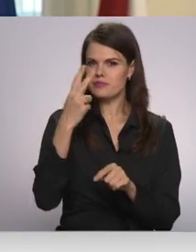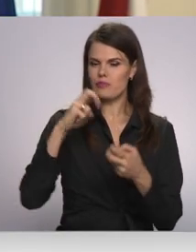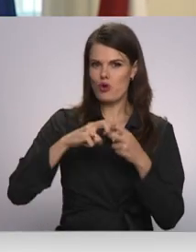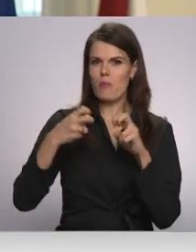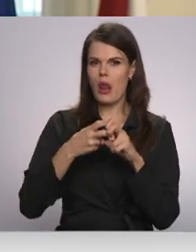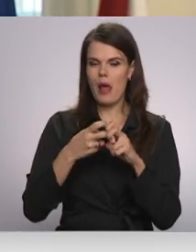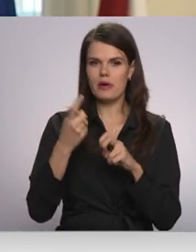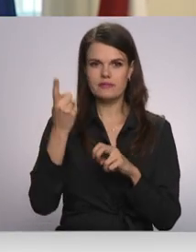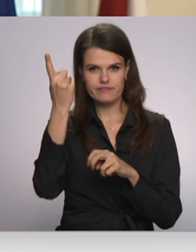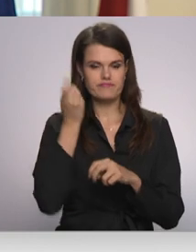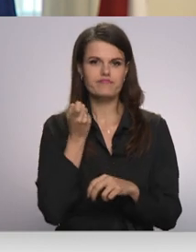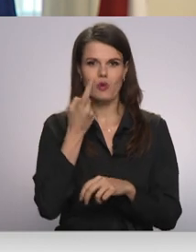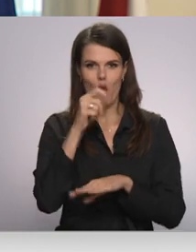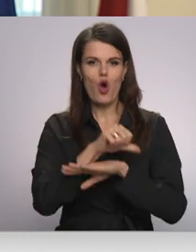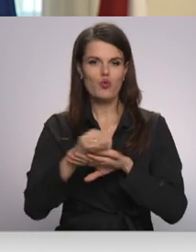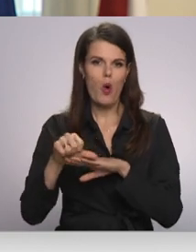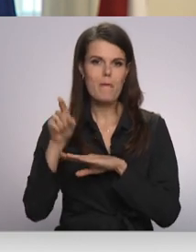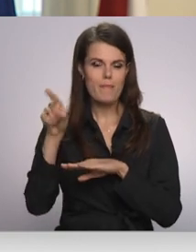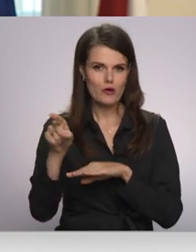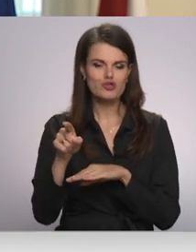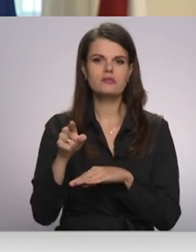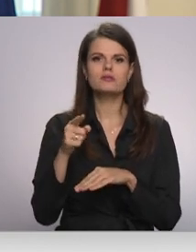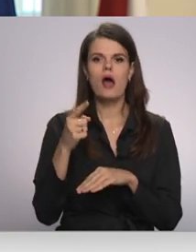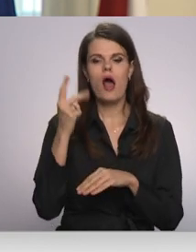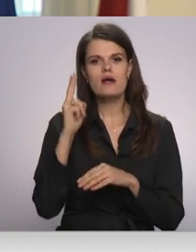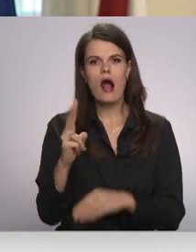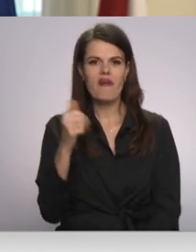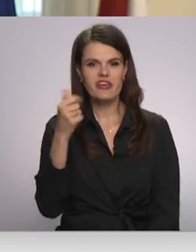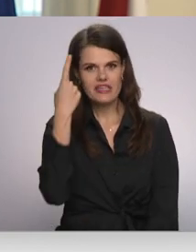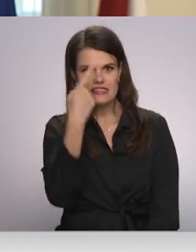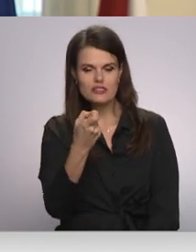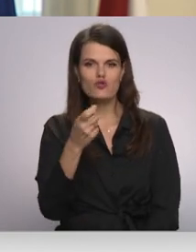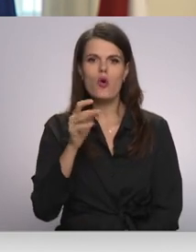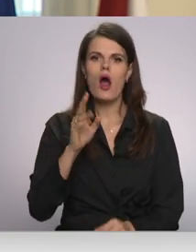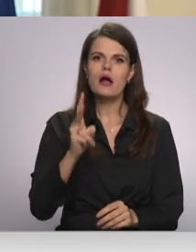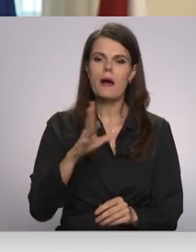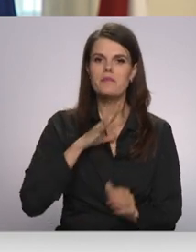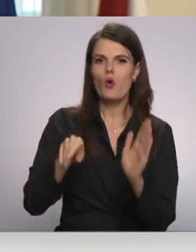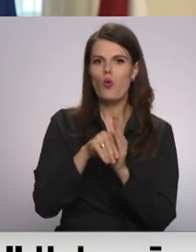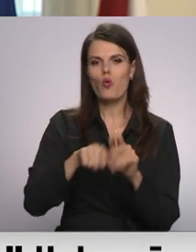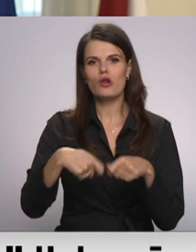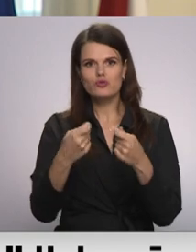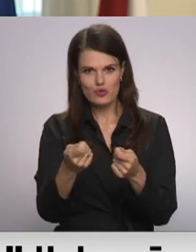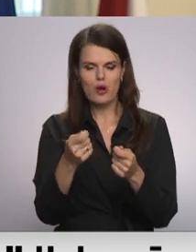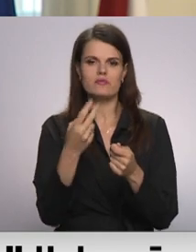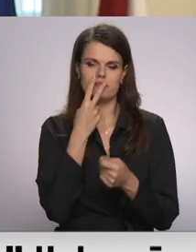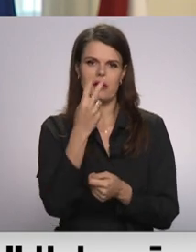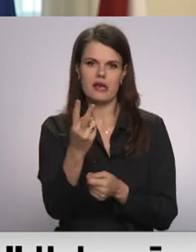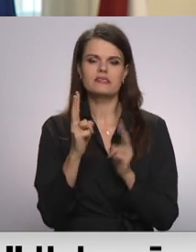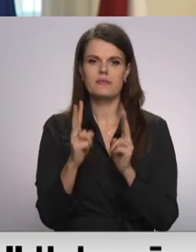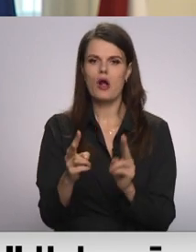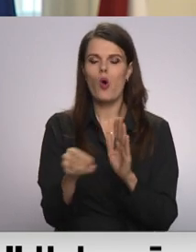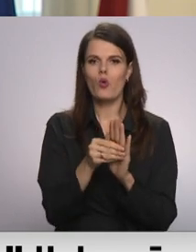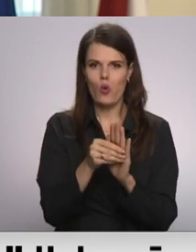pienāk no robežas un tā intensitāte, kādā muitas amatpersonas ziņo par kukuļa piedāvājumiem, norāda, ka pirmkārt šī